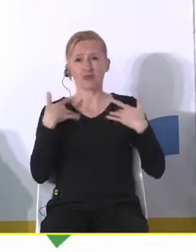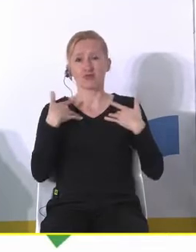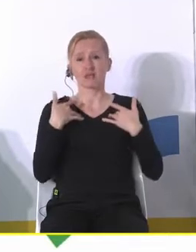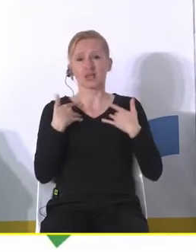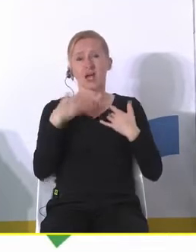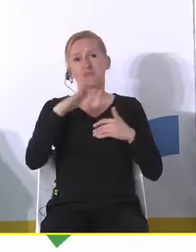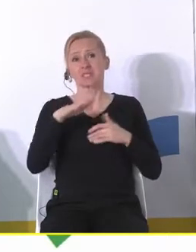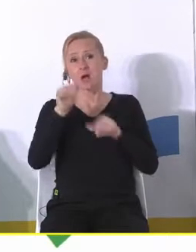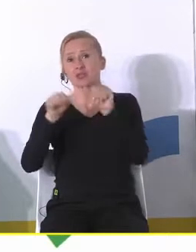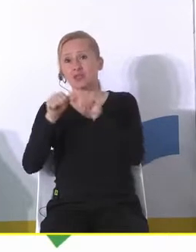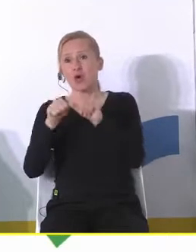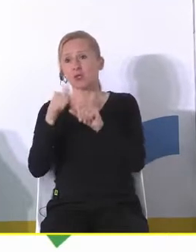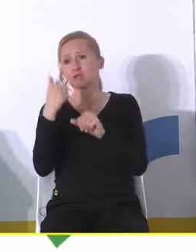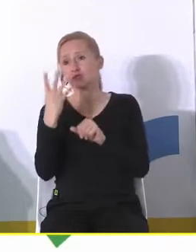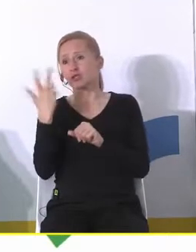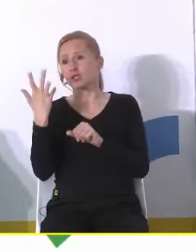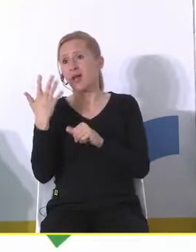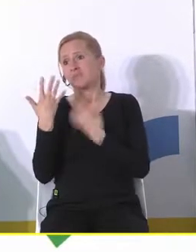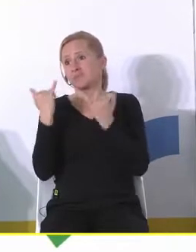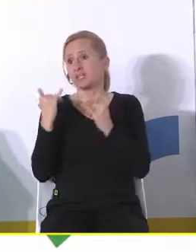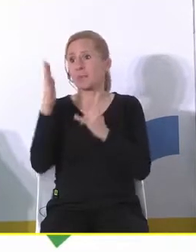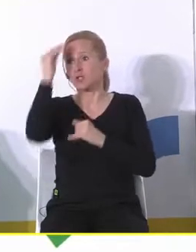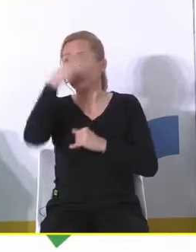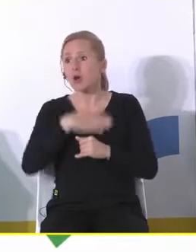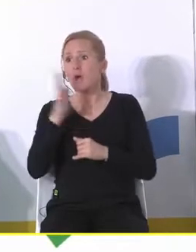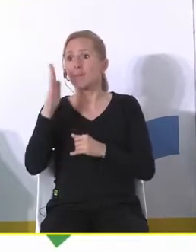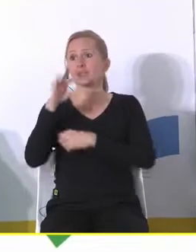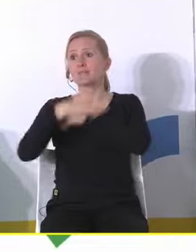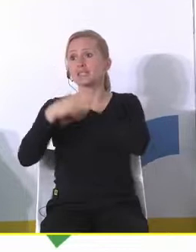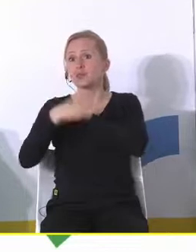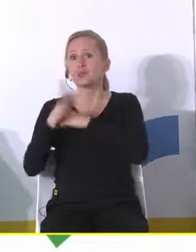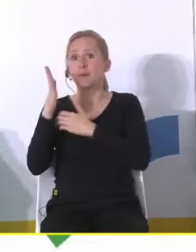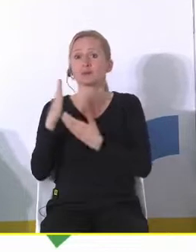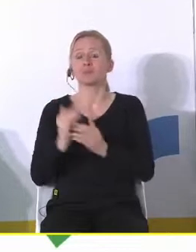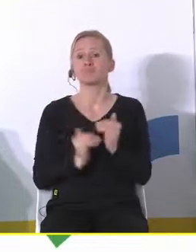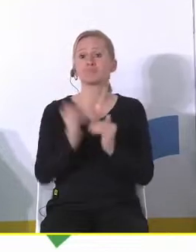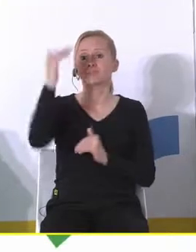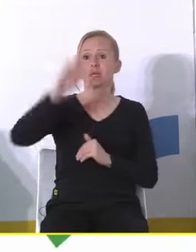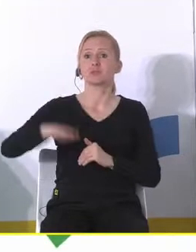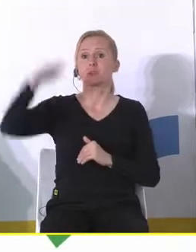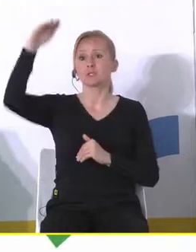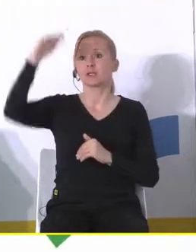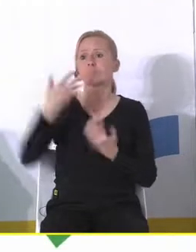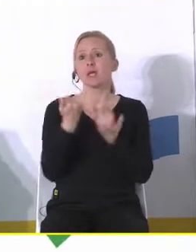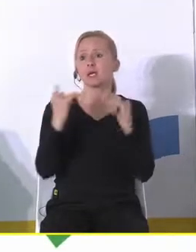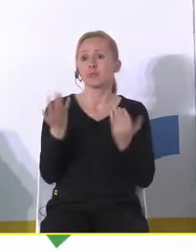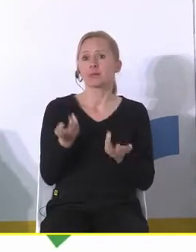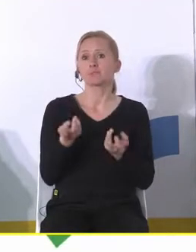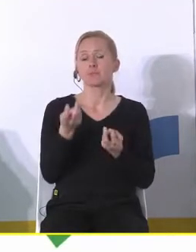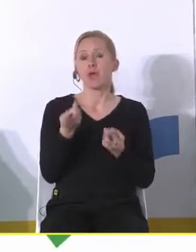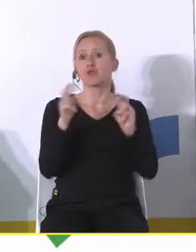przedszkola 3-4 a co potem później jest szkoła później są studia ewentualnie dorastające dzieci zakładanie rodzin